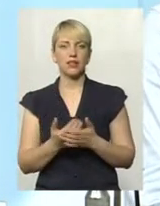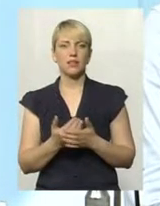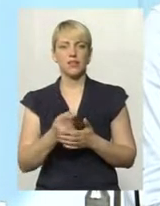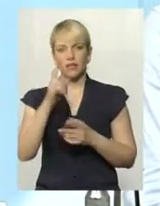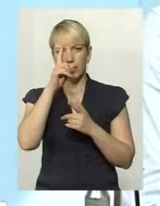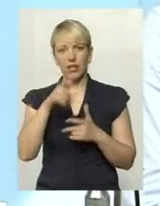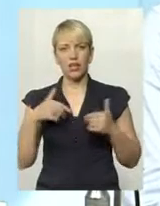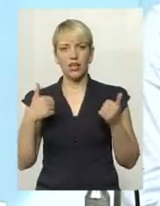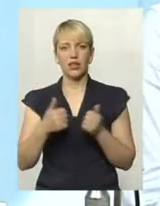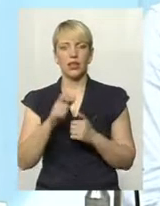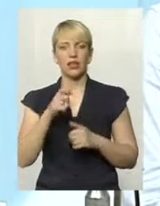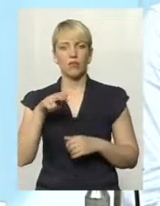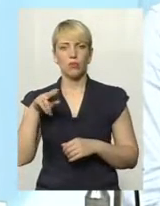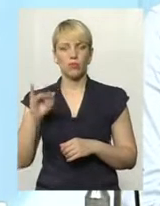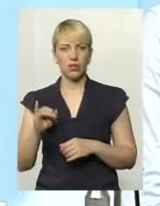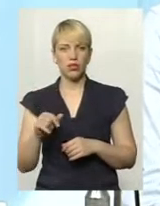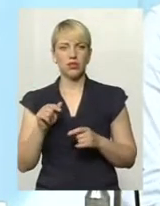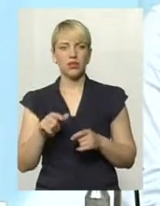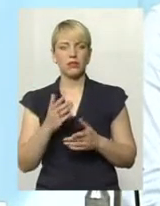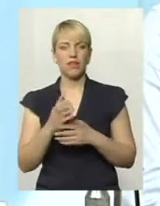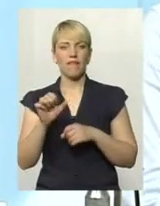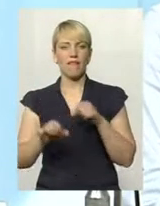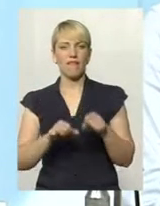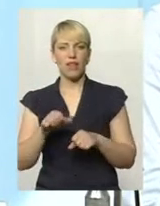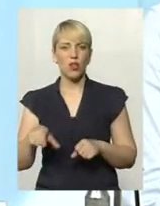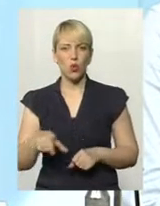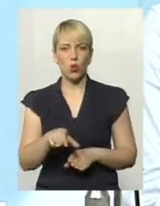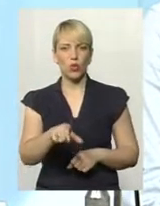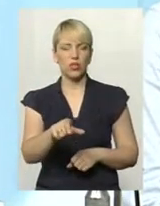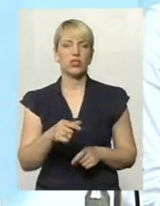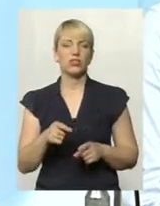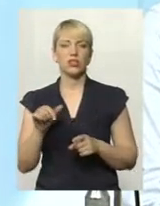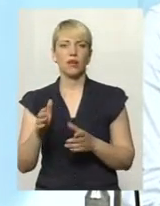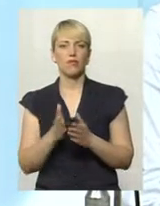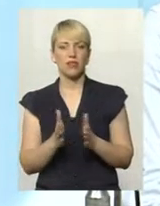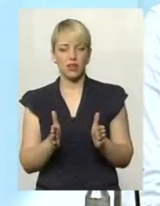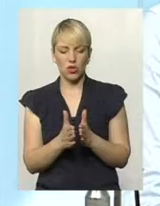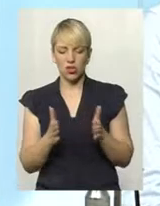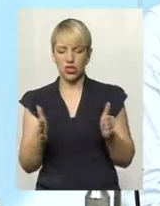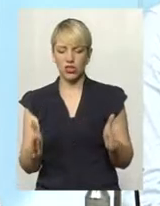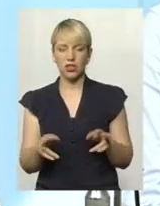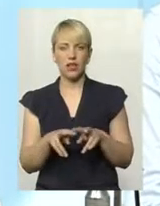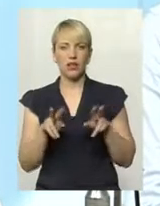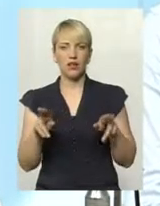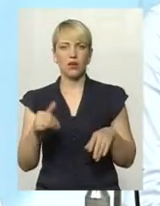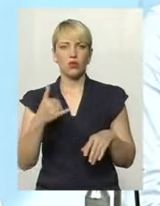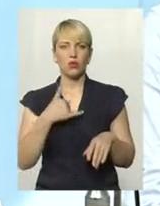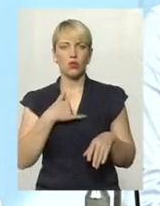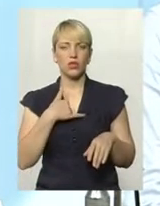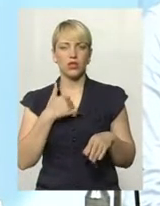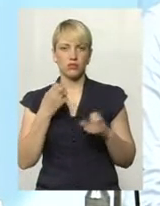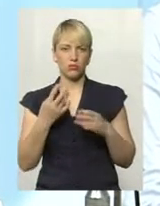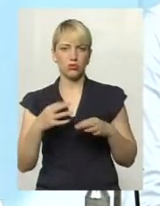Європи, там велодоріжки, там велодоріжки такої ширини, як, наприклад, в нас проїжджа